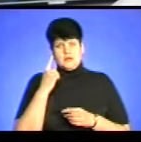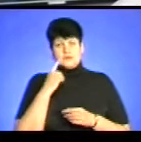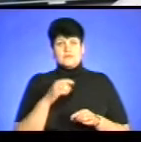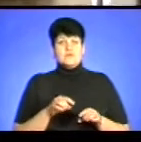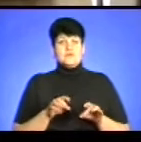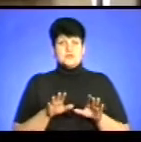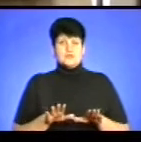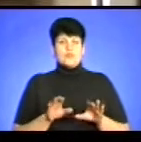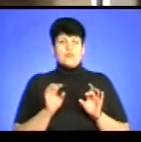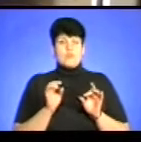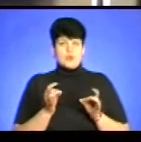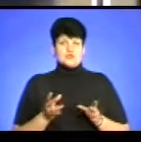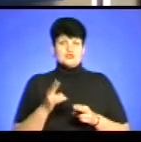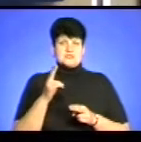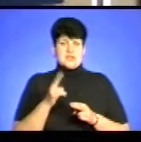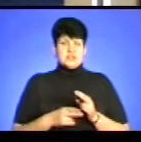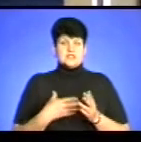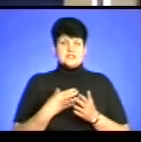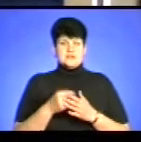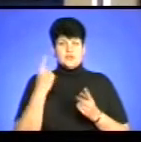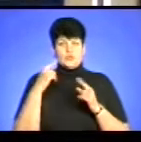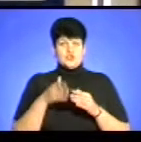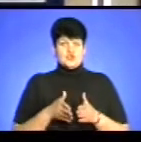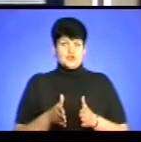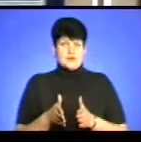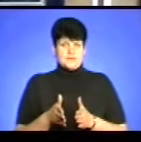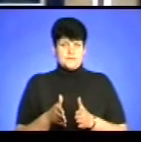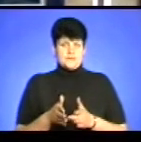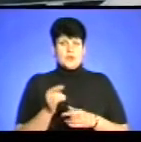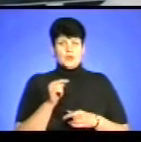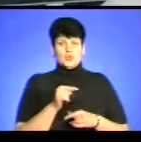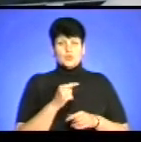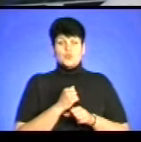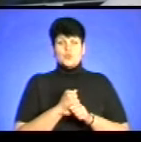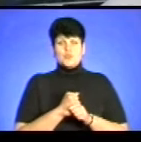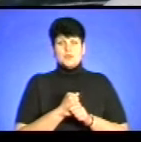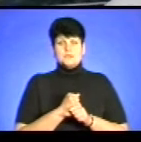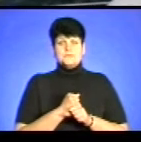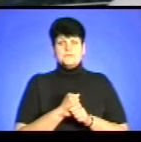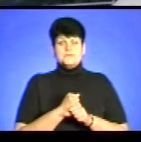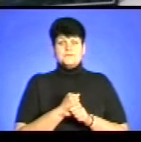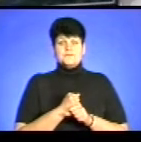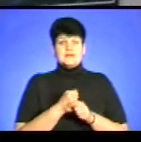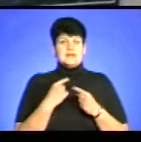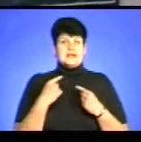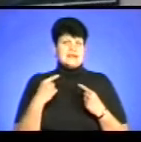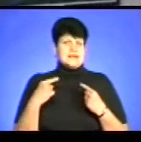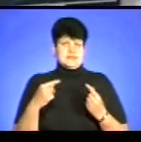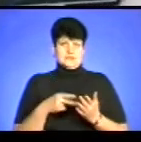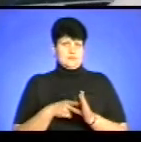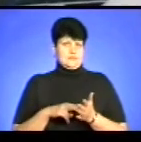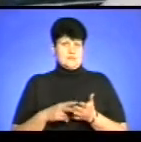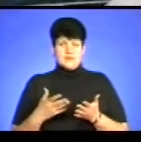просто завершити свій творчий шлях. Тут роботи різножанрові, тому що,